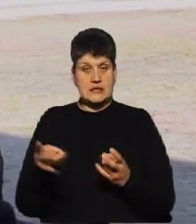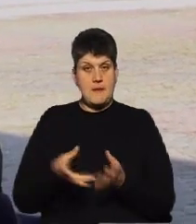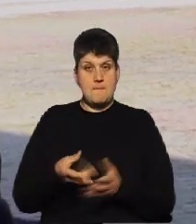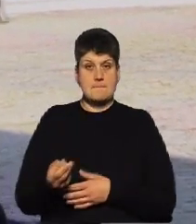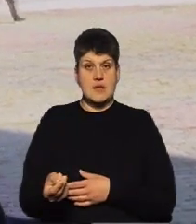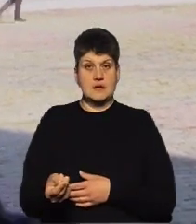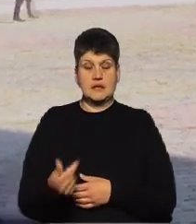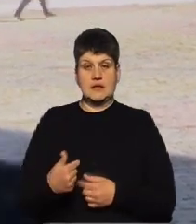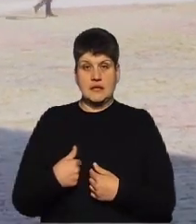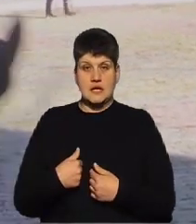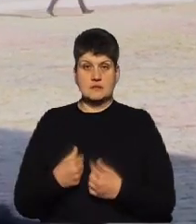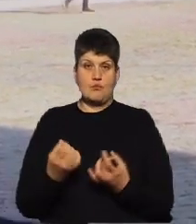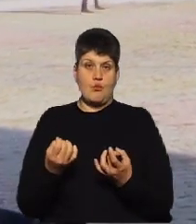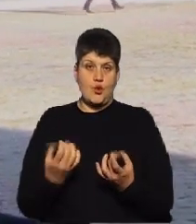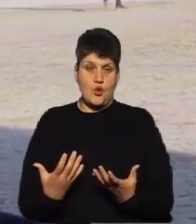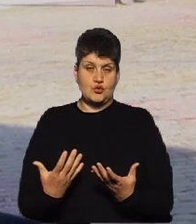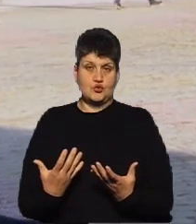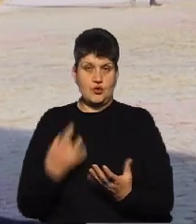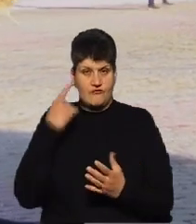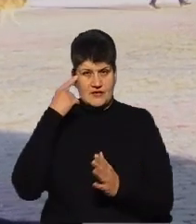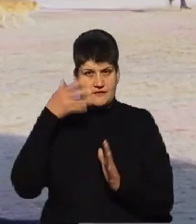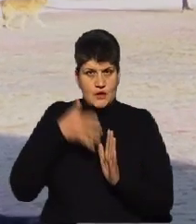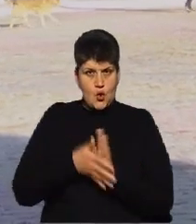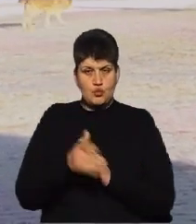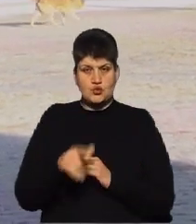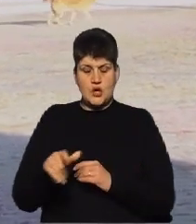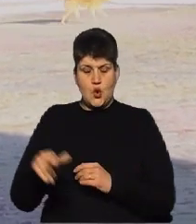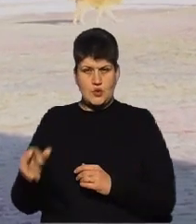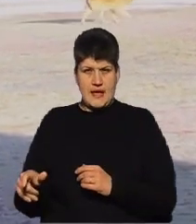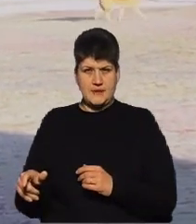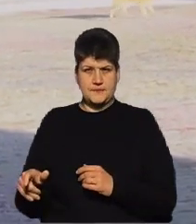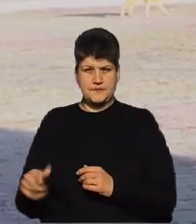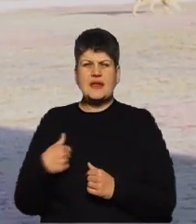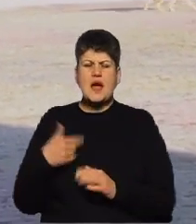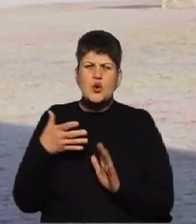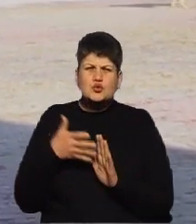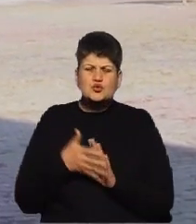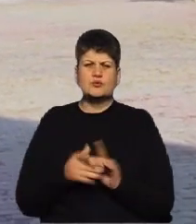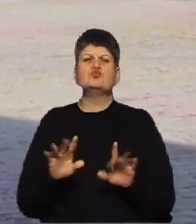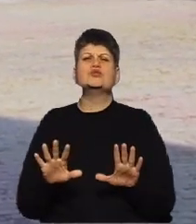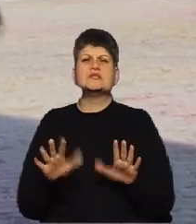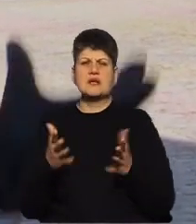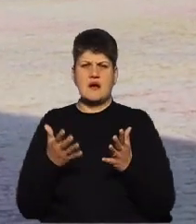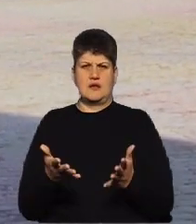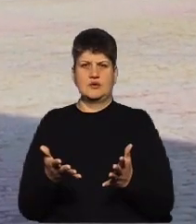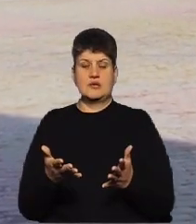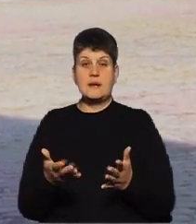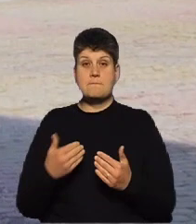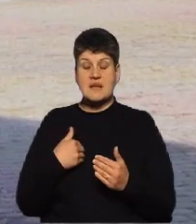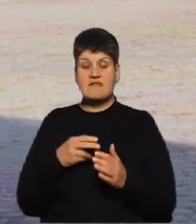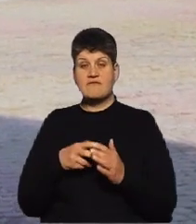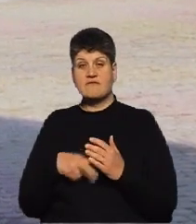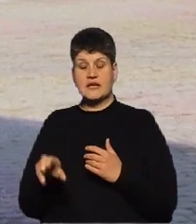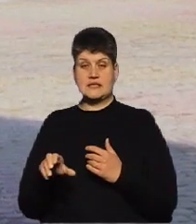просто в свідомості людей, ну, я розумію, чому так сталося. Тому що ми вихідці із соціалістичного